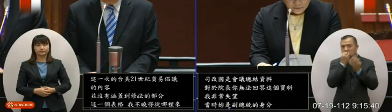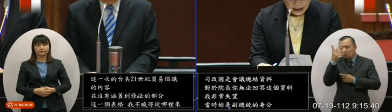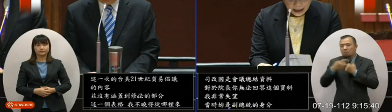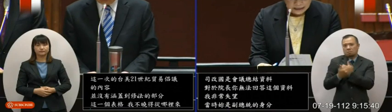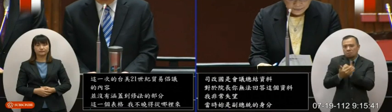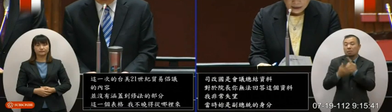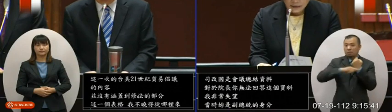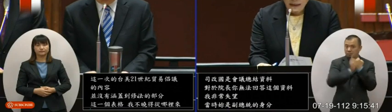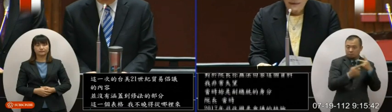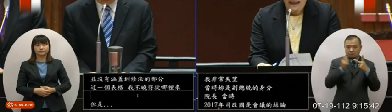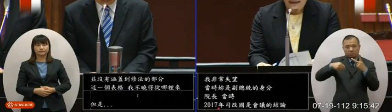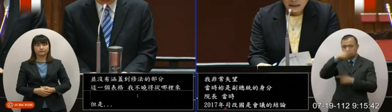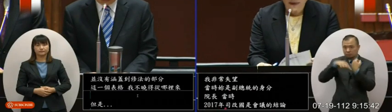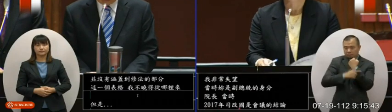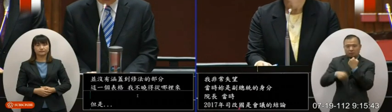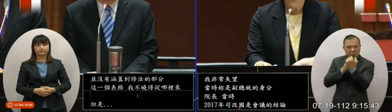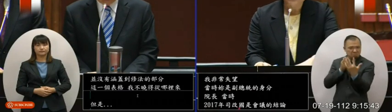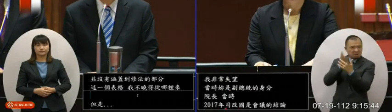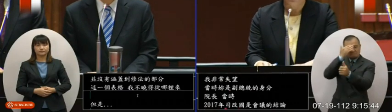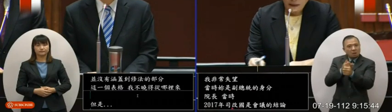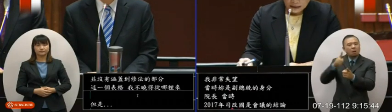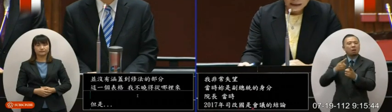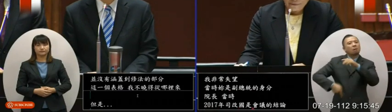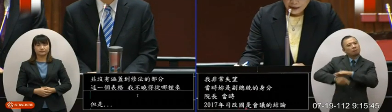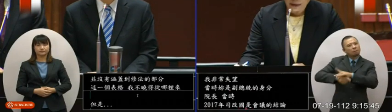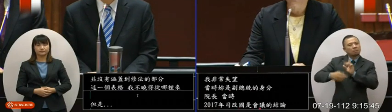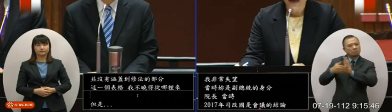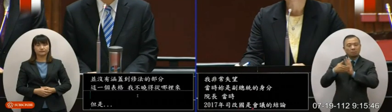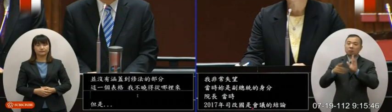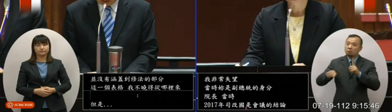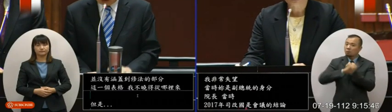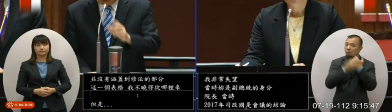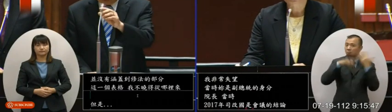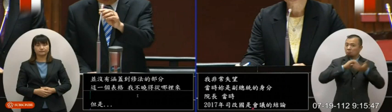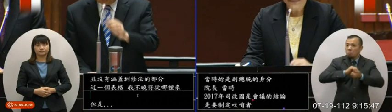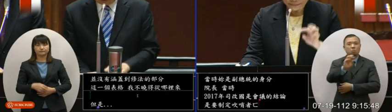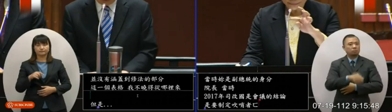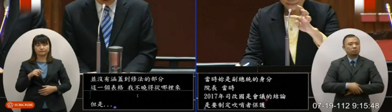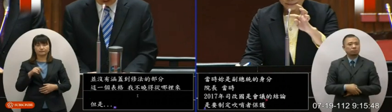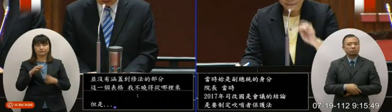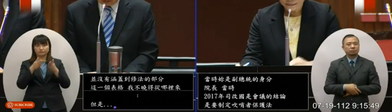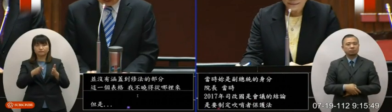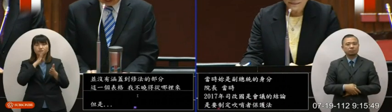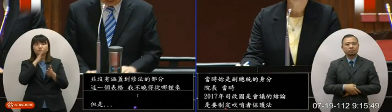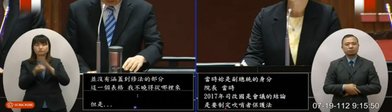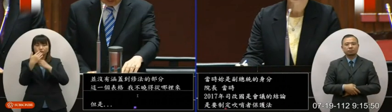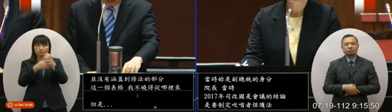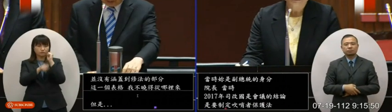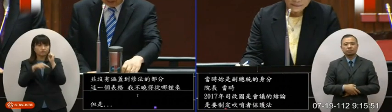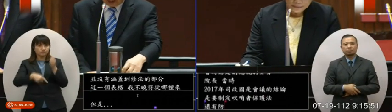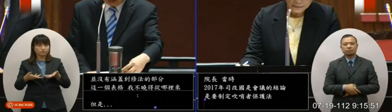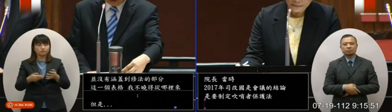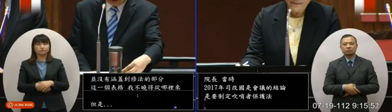法还有妨碍司法公正罪请问院长 我们有这些法律了吗这个有关于监密者保护法的这个